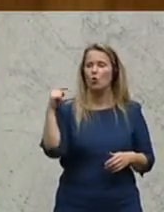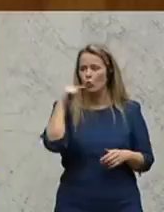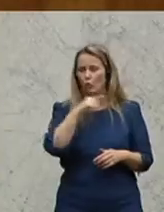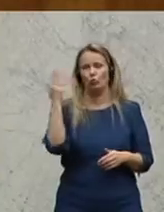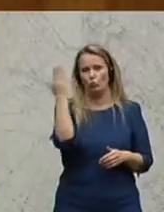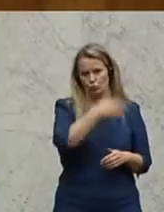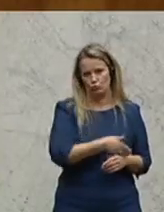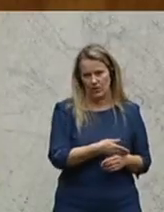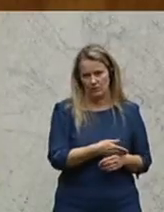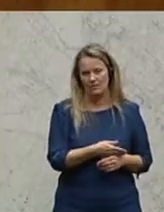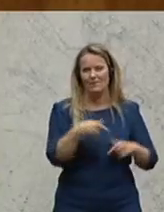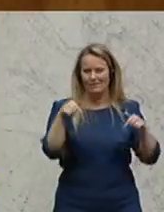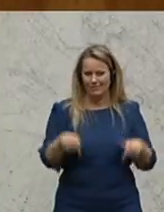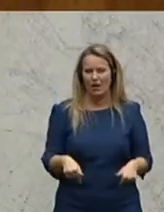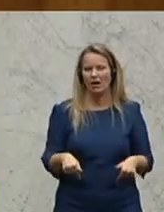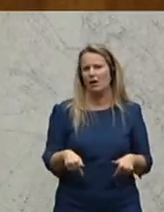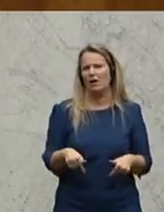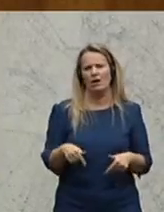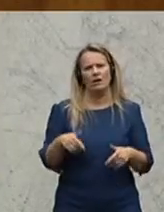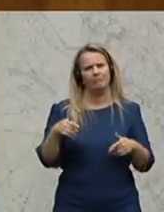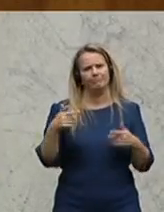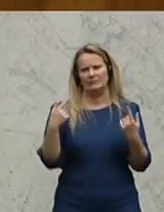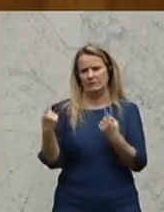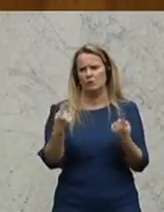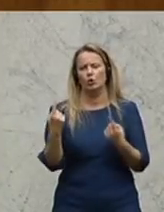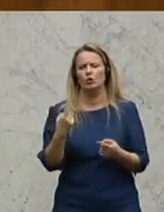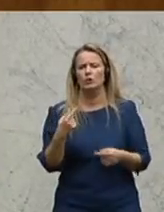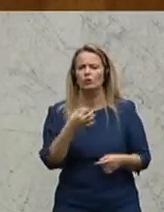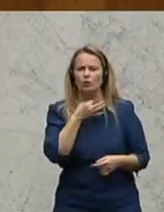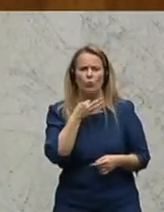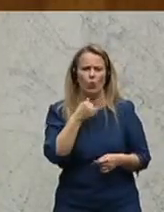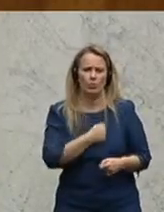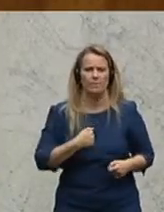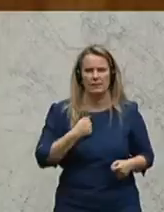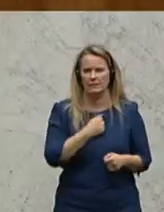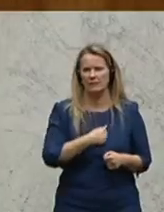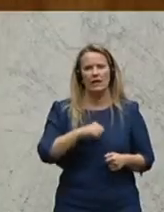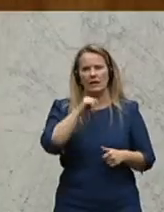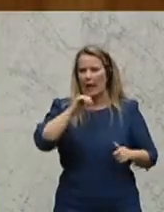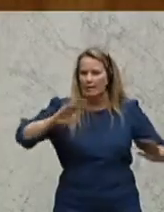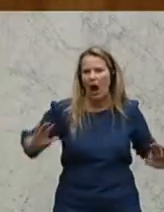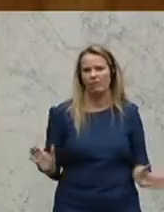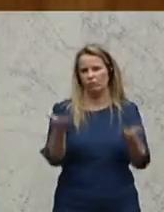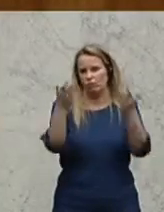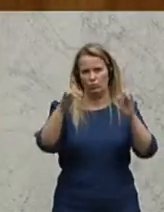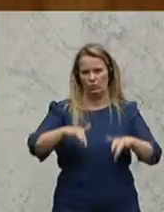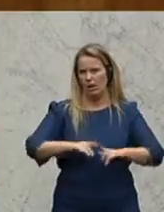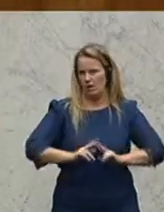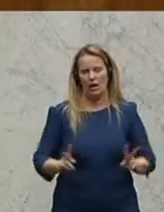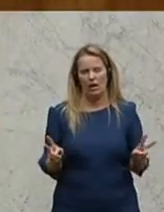schwarz, dass es hier einfach eine depressive Stimmung gibt und dass hier überhaupt kein Aufschwung vorhanden ist.